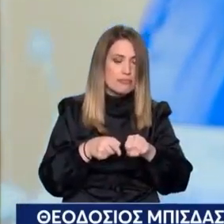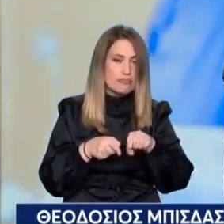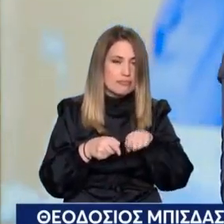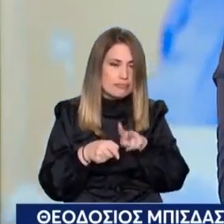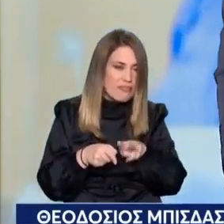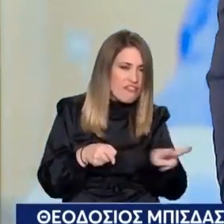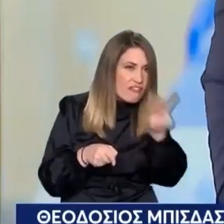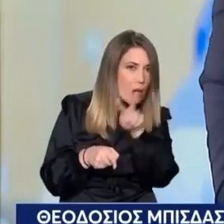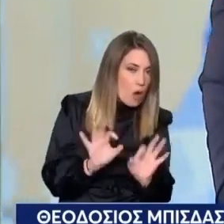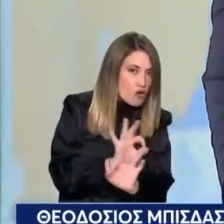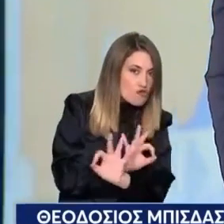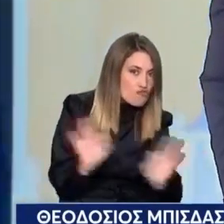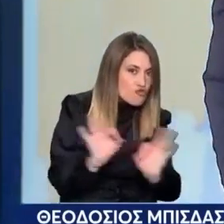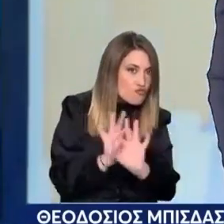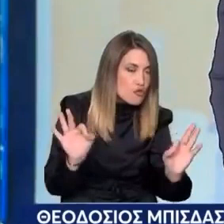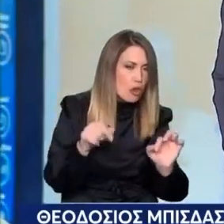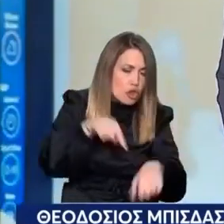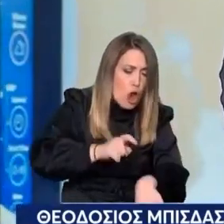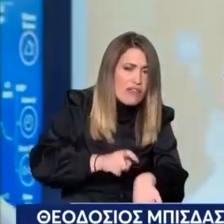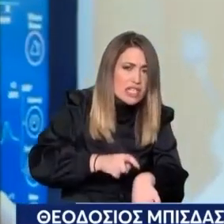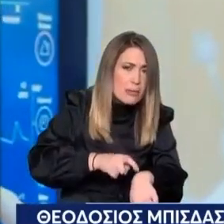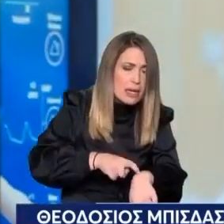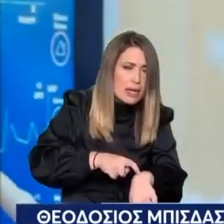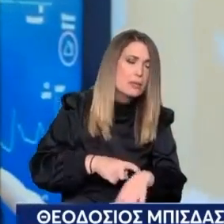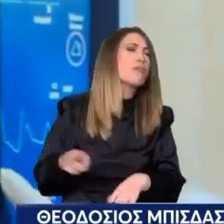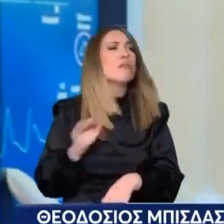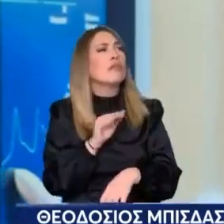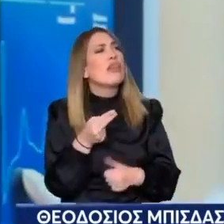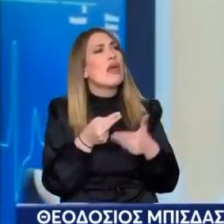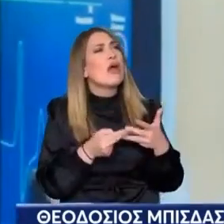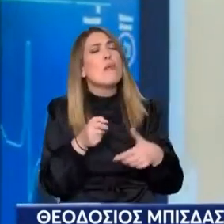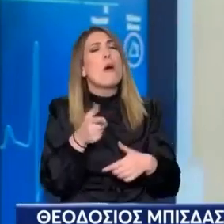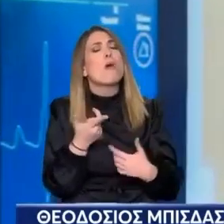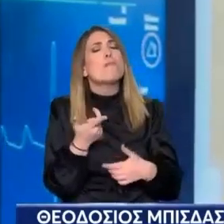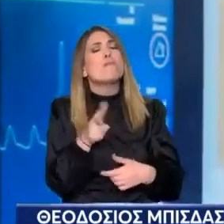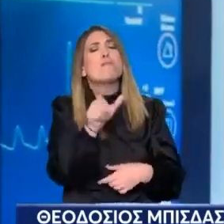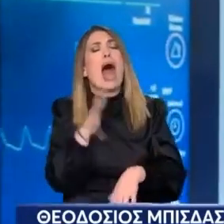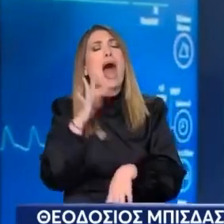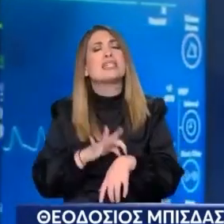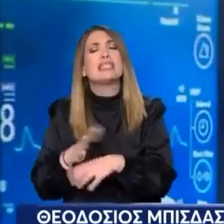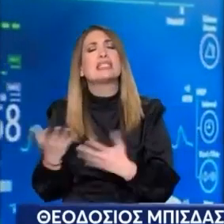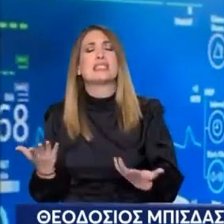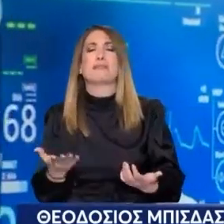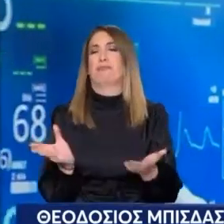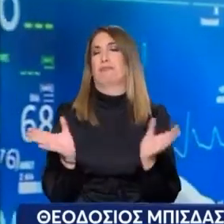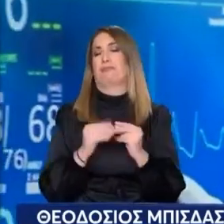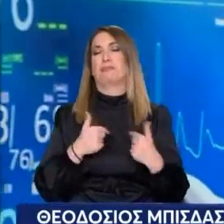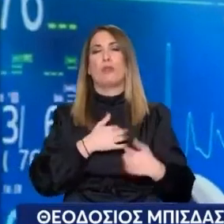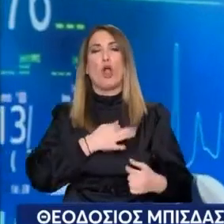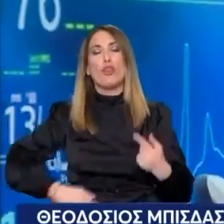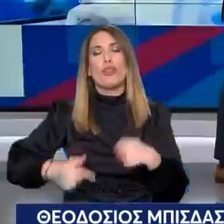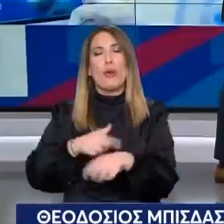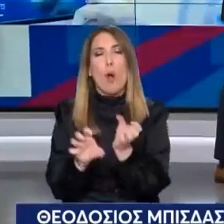το τελικό αποτέλεσμα Εκείνη τη στιγμή Γιατί περιστατικά μιλάμε Μιλάμε για περιστατικά που αφορούν Ανευρίσματα, τη διάταση των